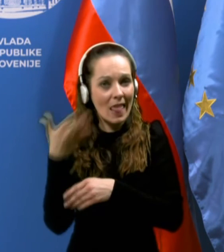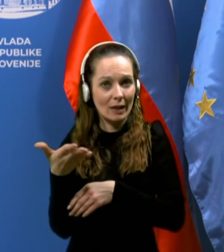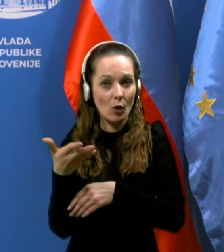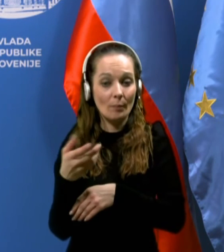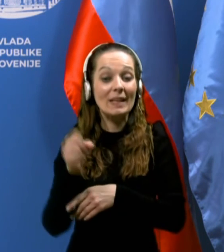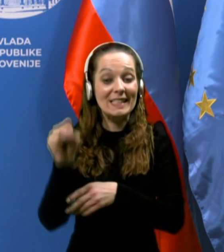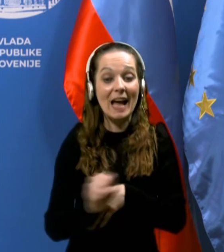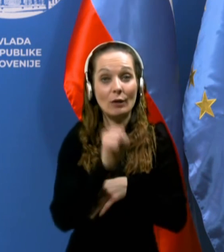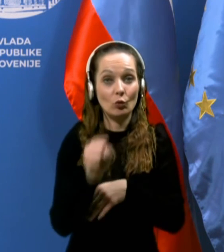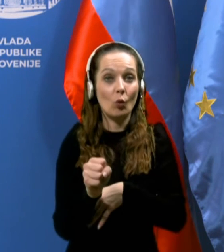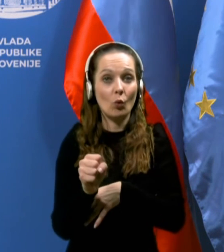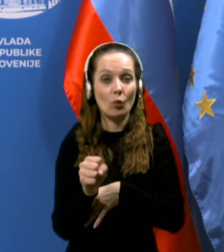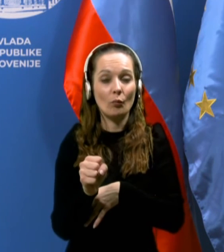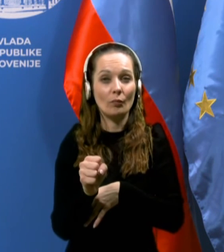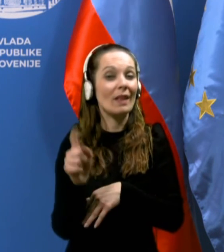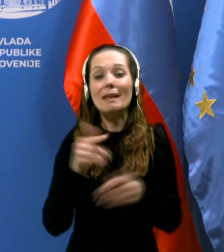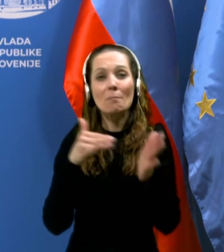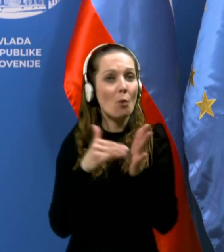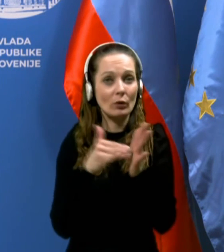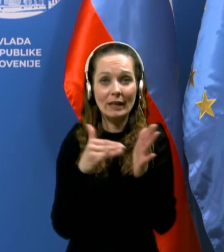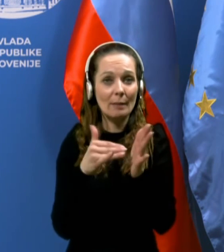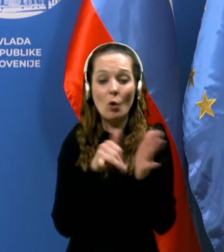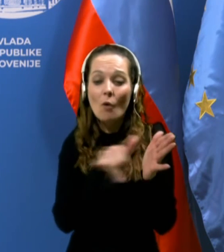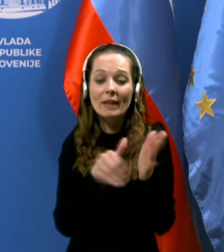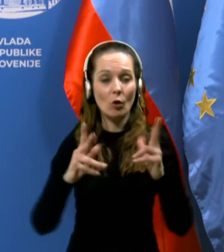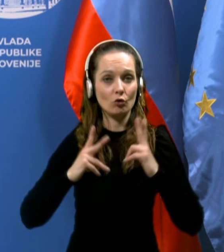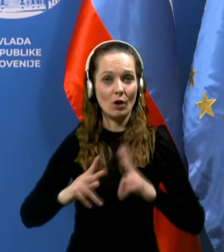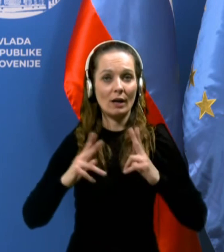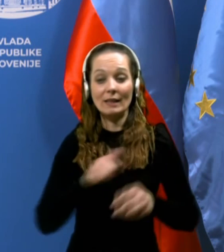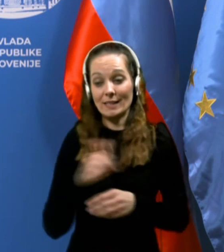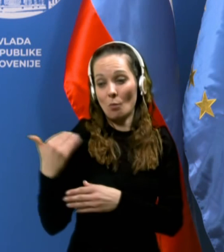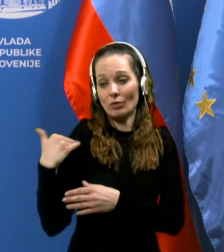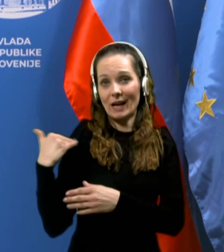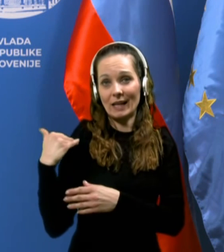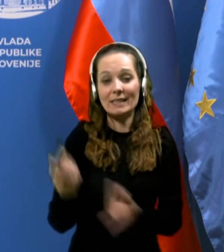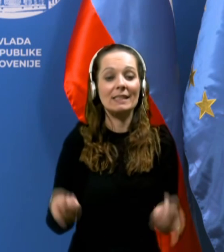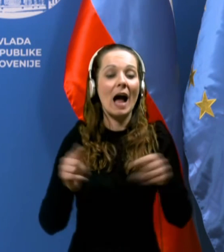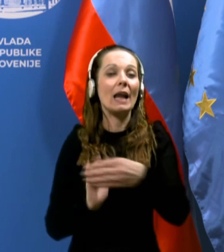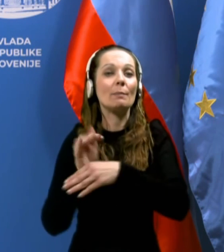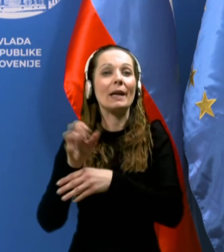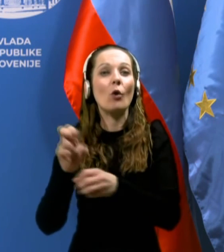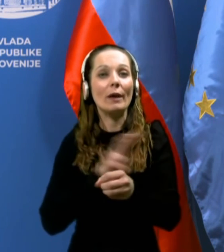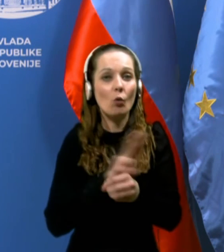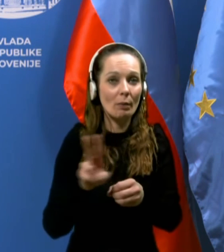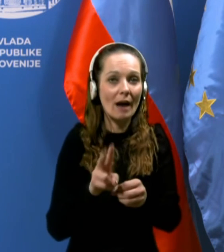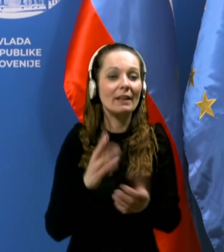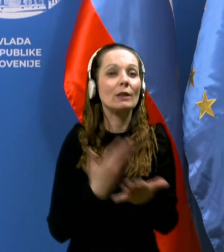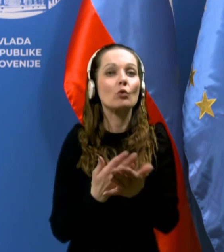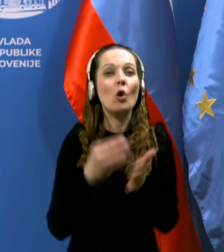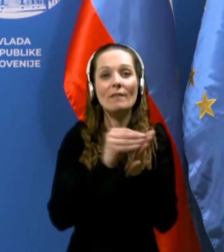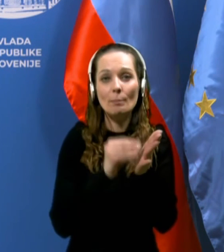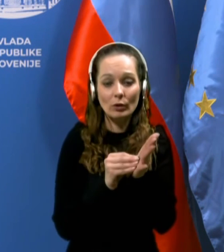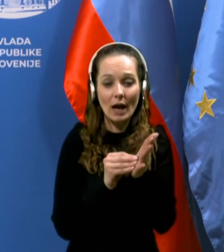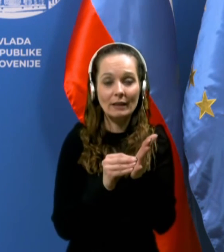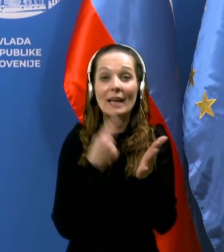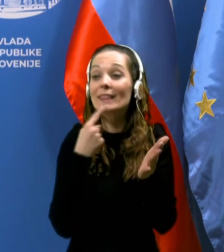zaradi tega se ni potrebno vedno čakati samo na klic ali preko Evprave na osnovi podatka